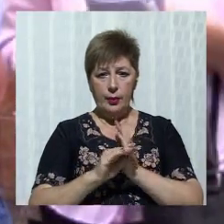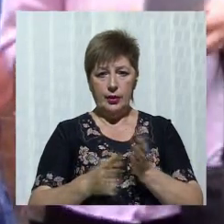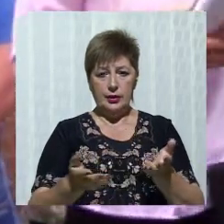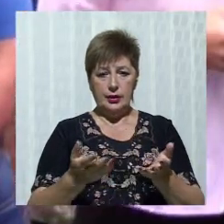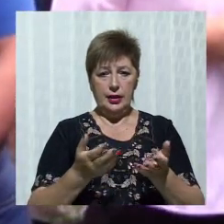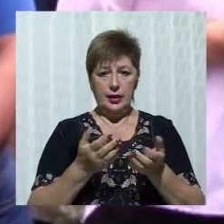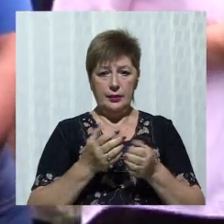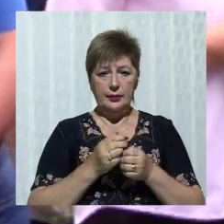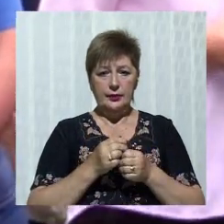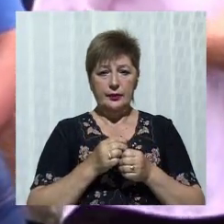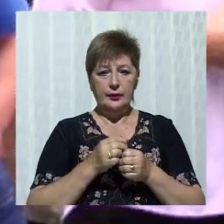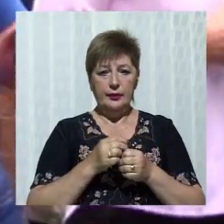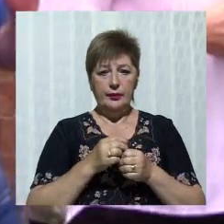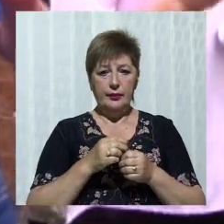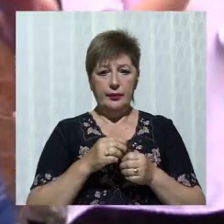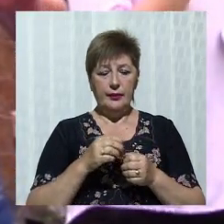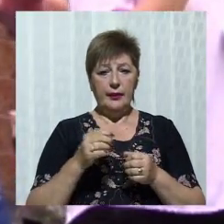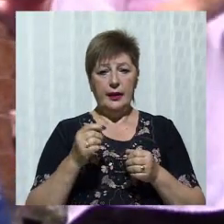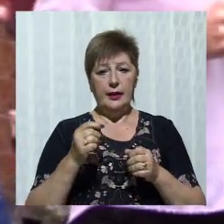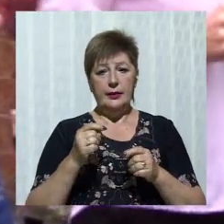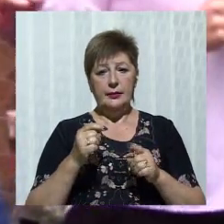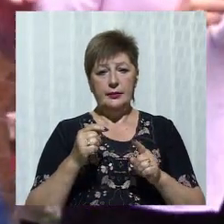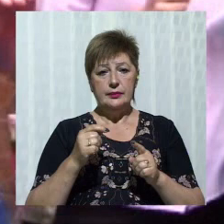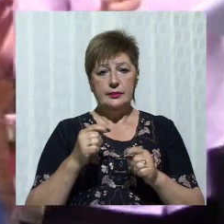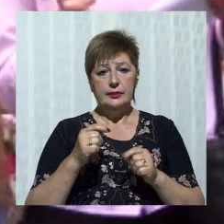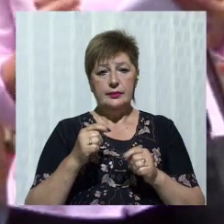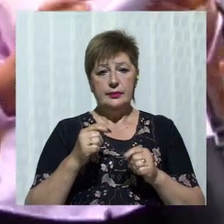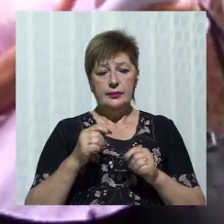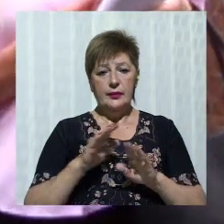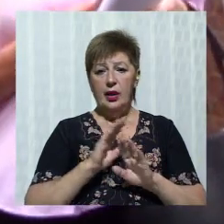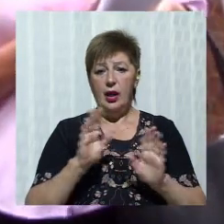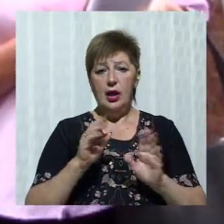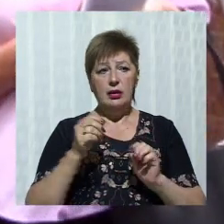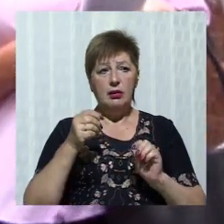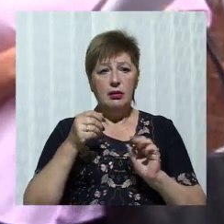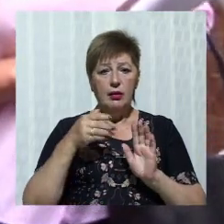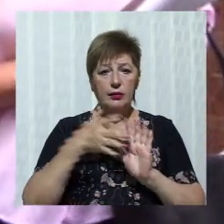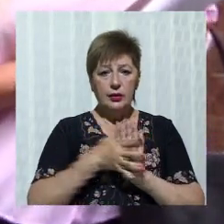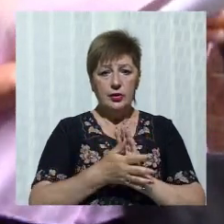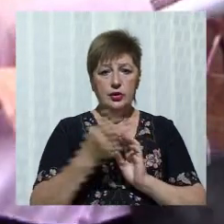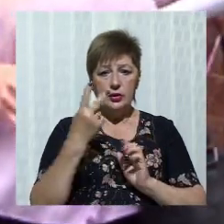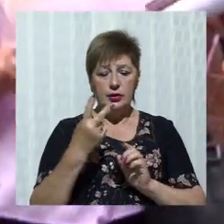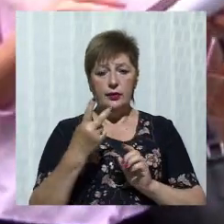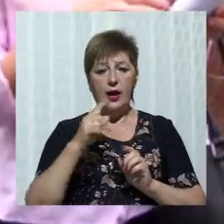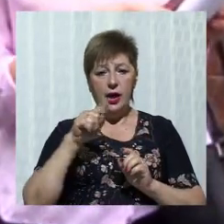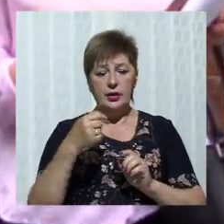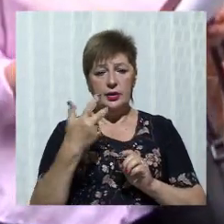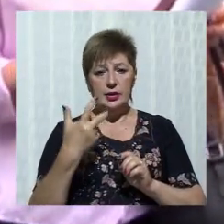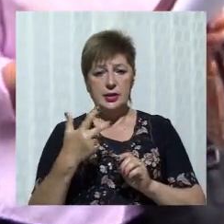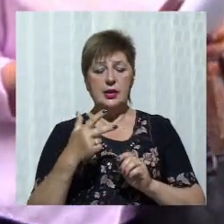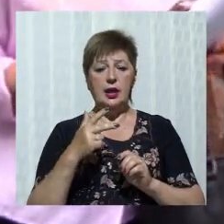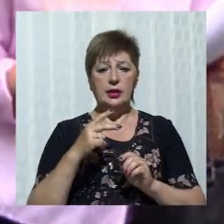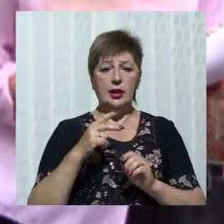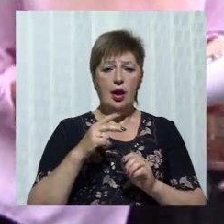ресурсів творчих, колективів, співаків, виконавців і так далі. А не витрачалися 2,3 мільйони тільки на оплату